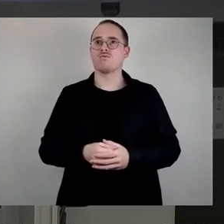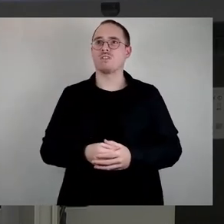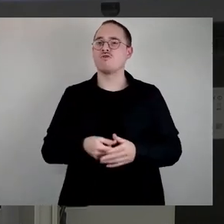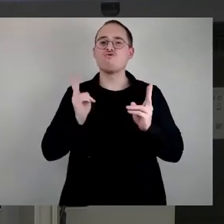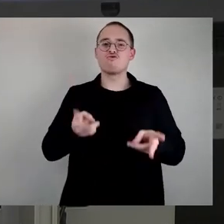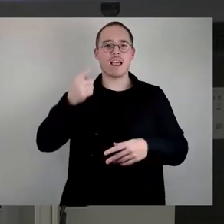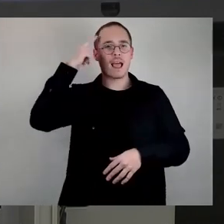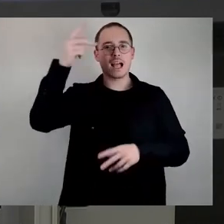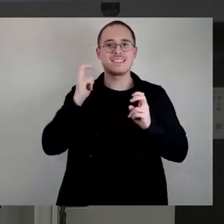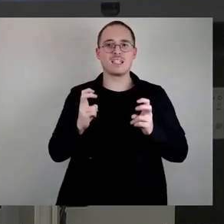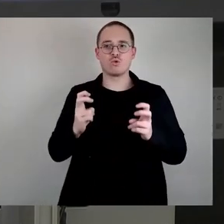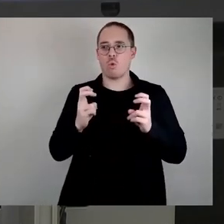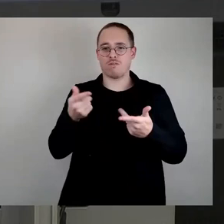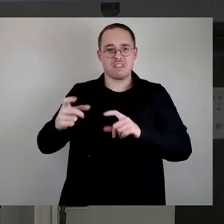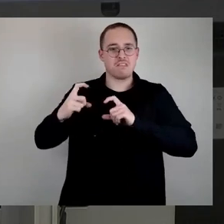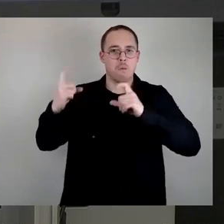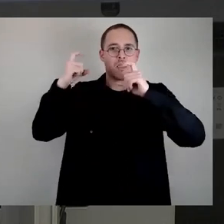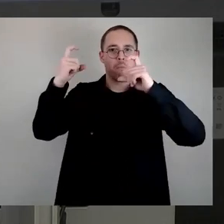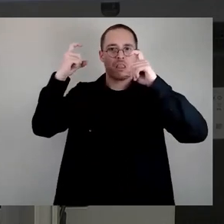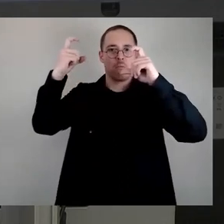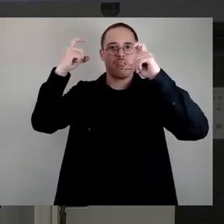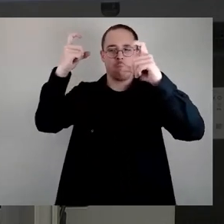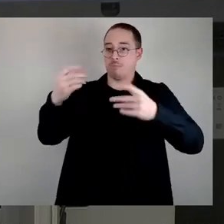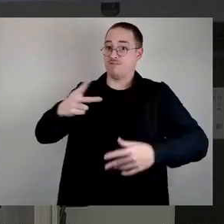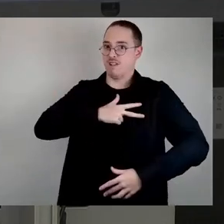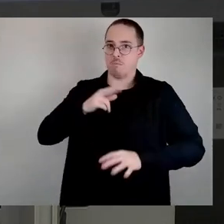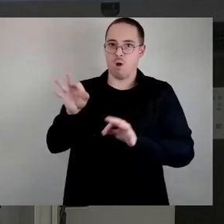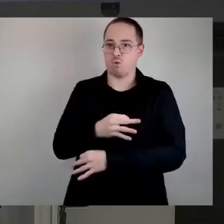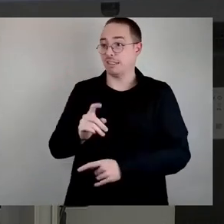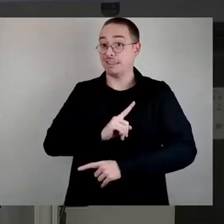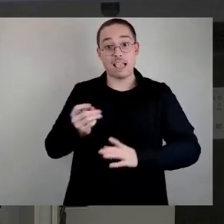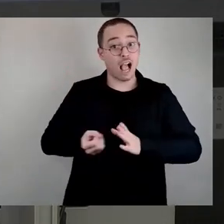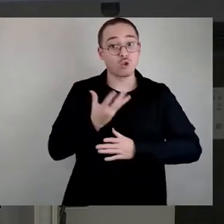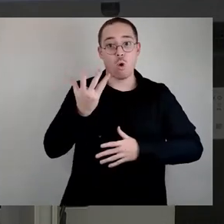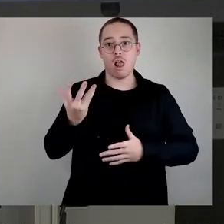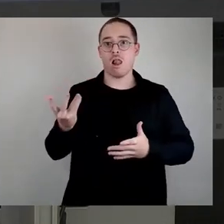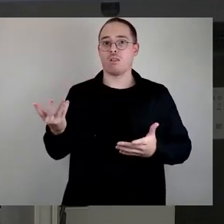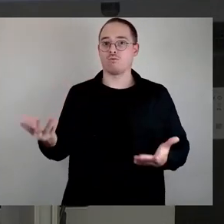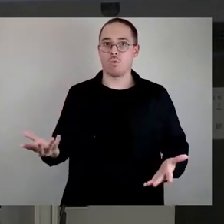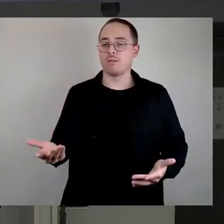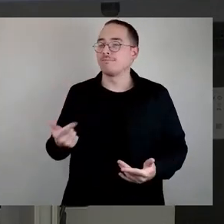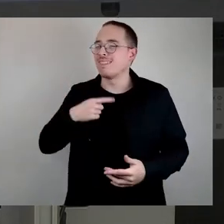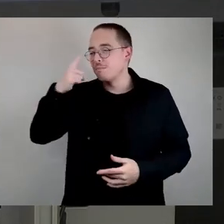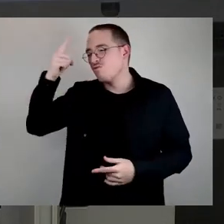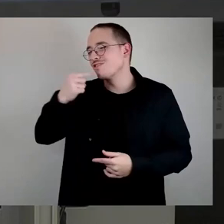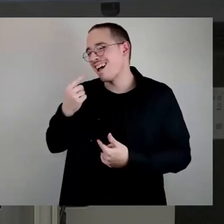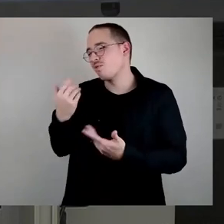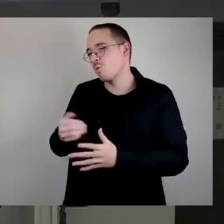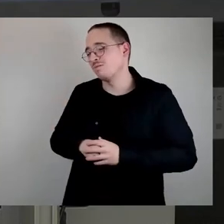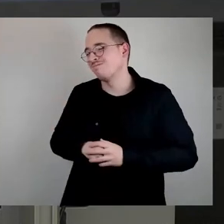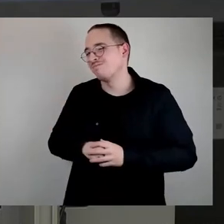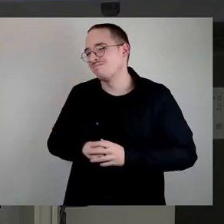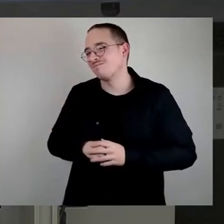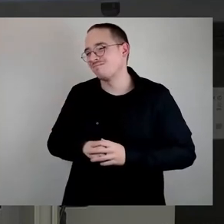zu okkupieren mit Themen, die a. nicht aktuell, da sage ich mal ganz bewusst, da unterscheidet sich der